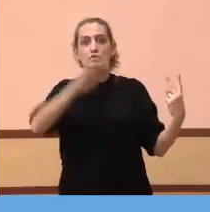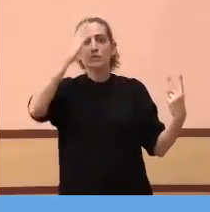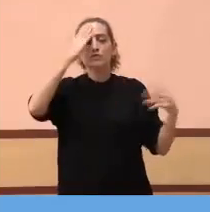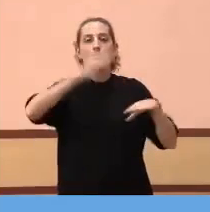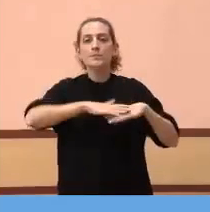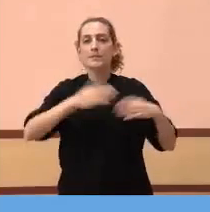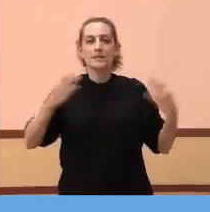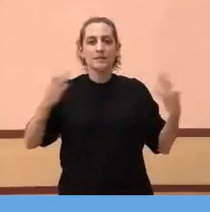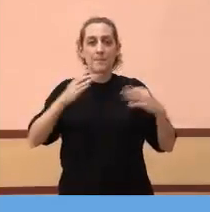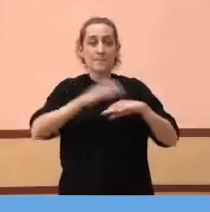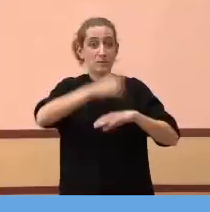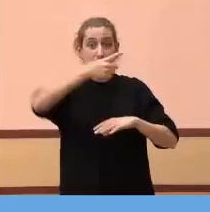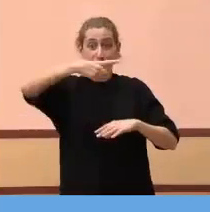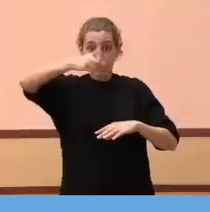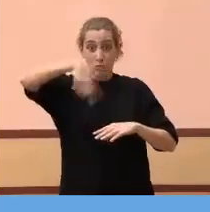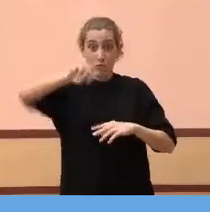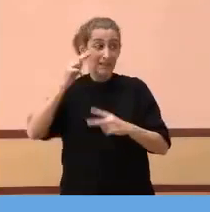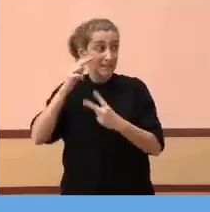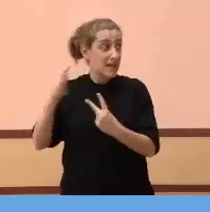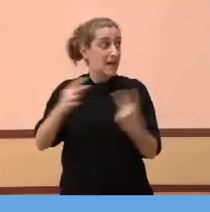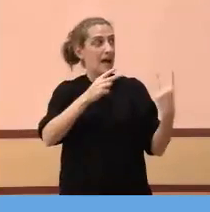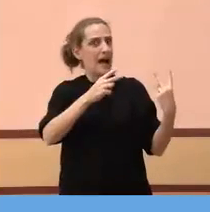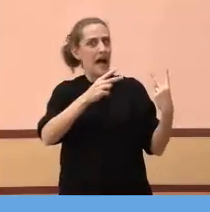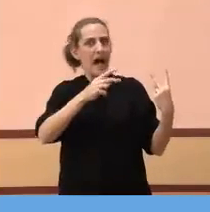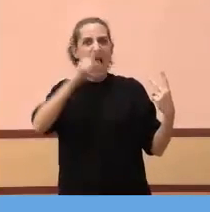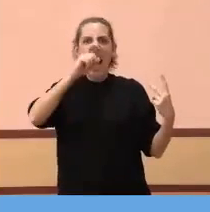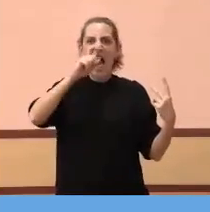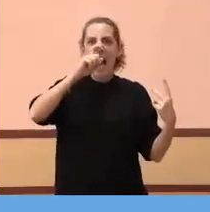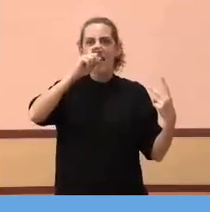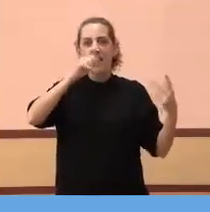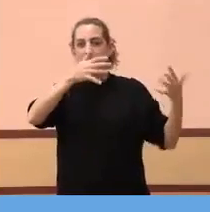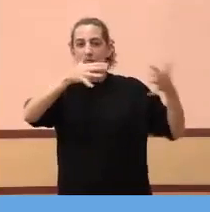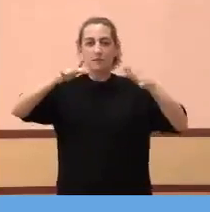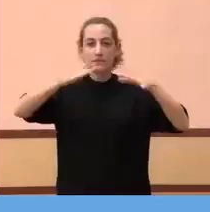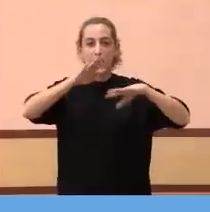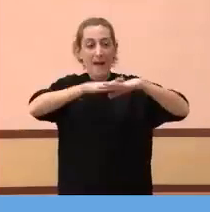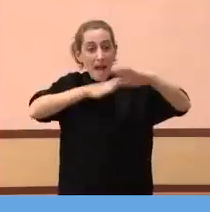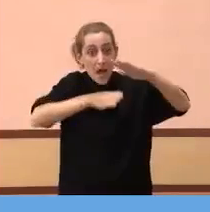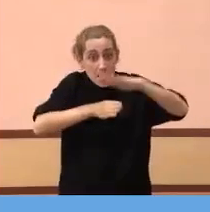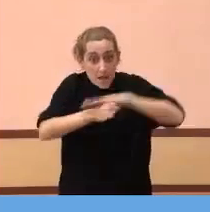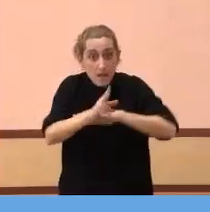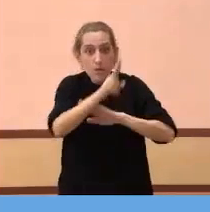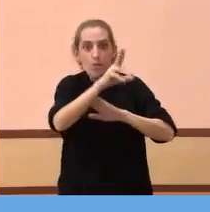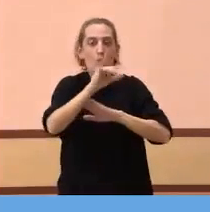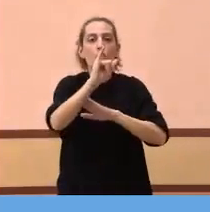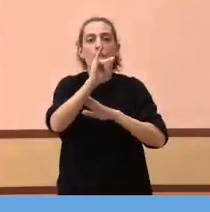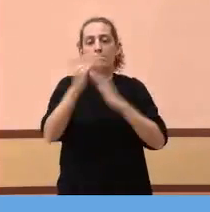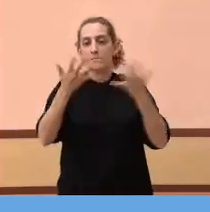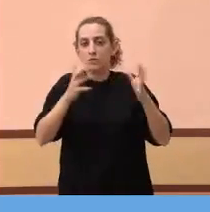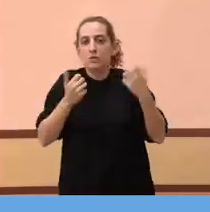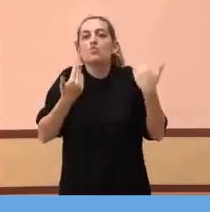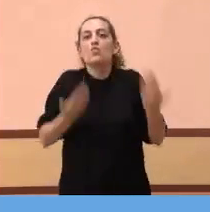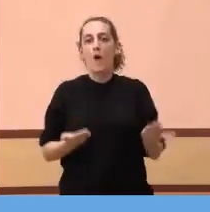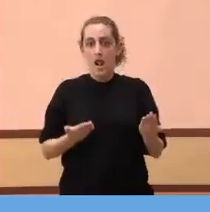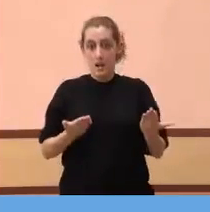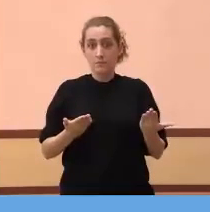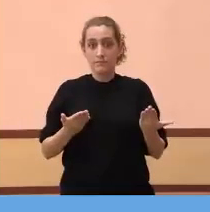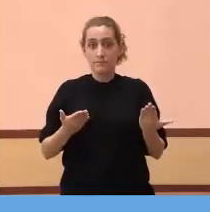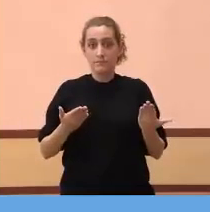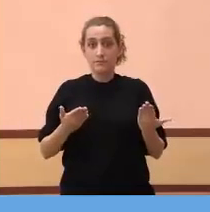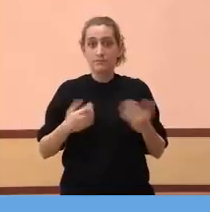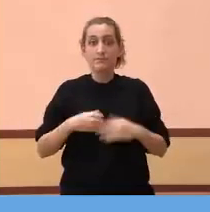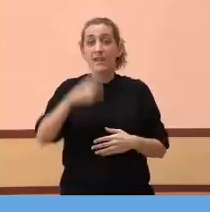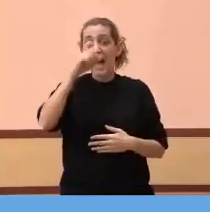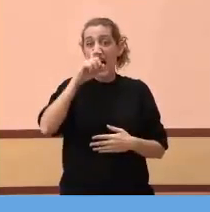es dona principalment aquest ingrés a les unitats de cures intensives. I es dona, sobretot, amb edats entre els